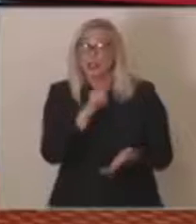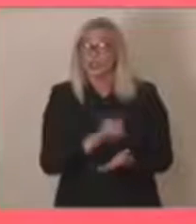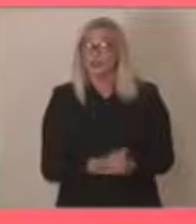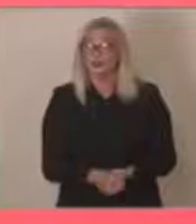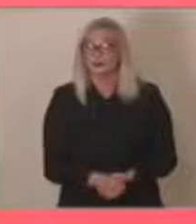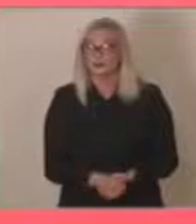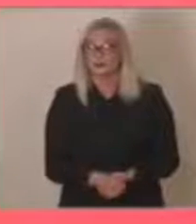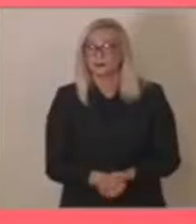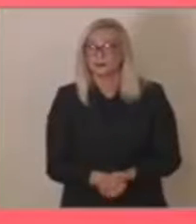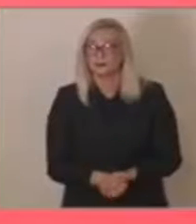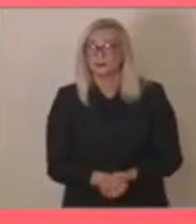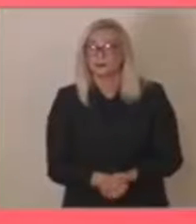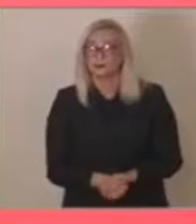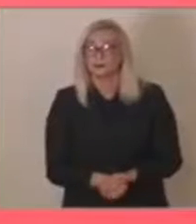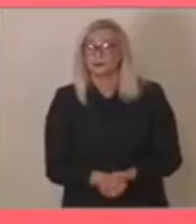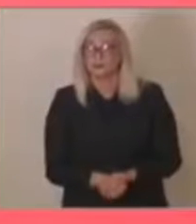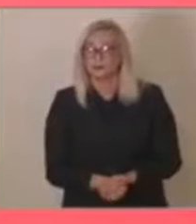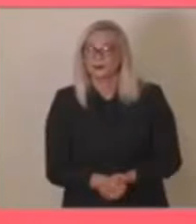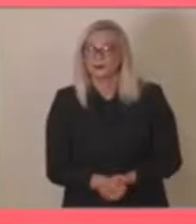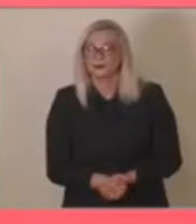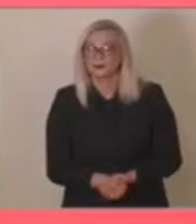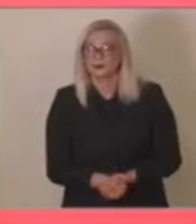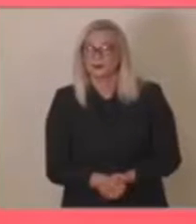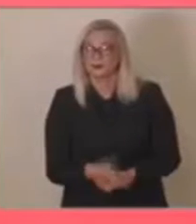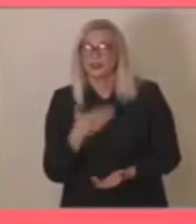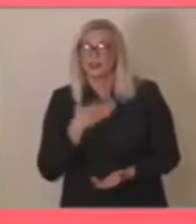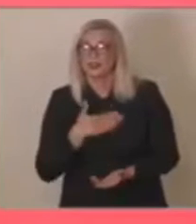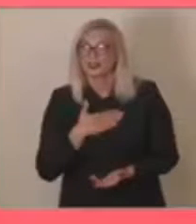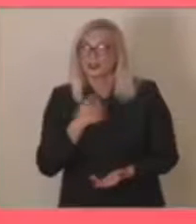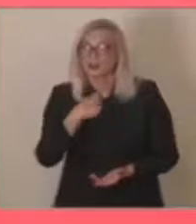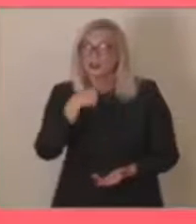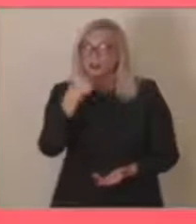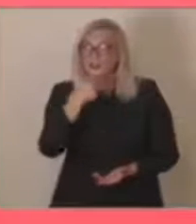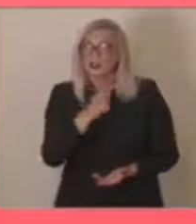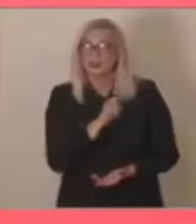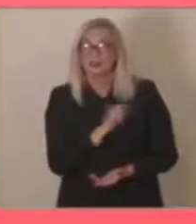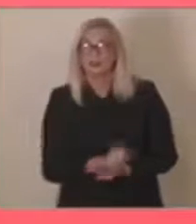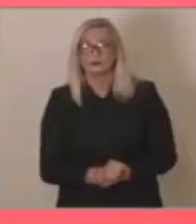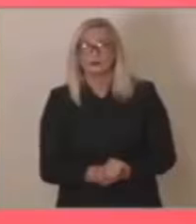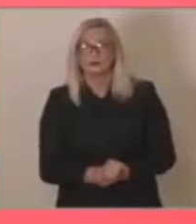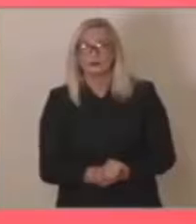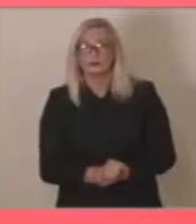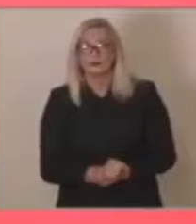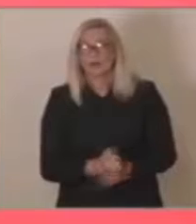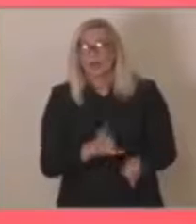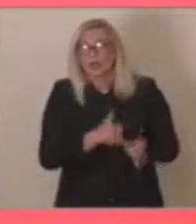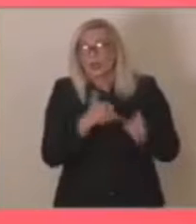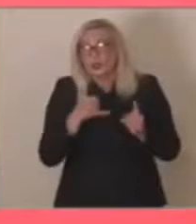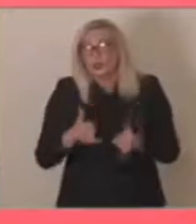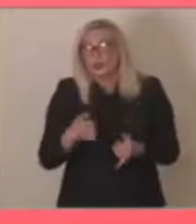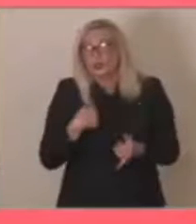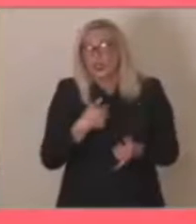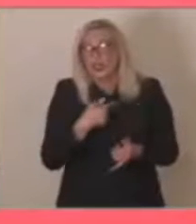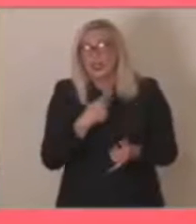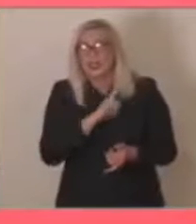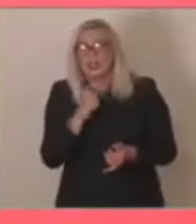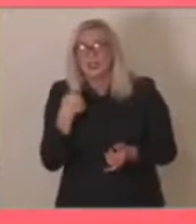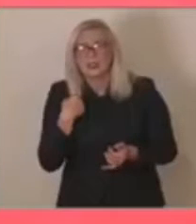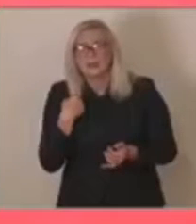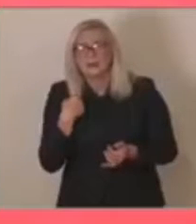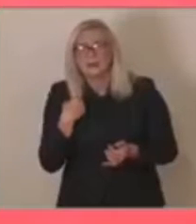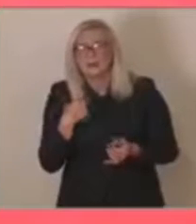сакам да кажам, дека до сега не сме браќали доводно внимание